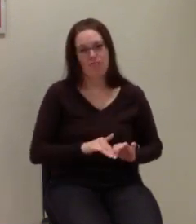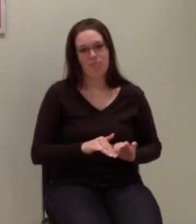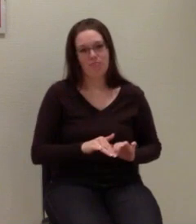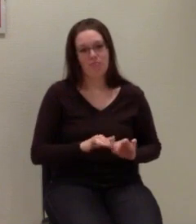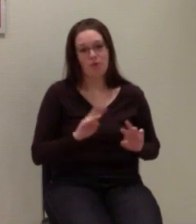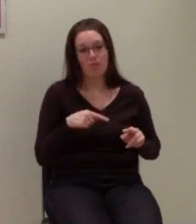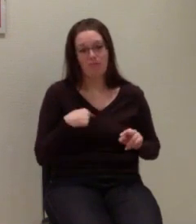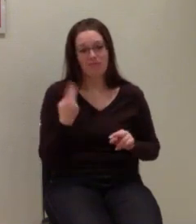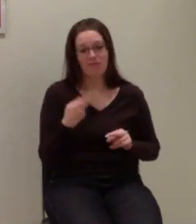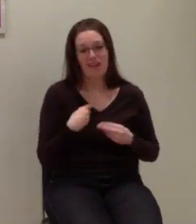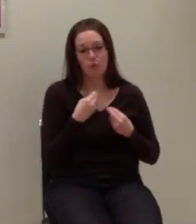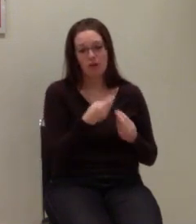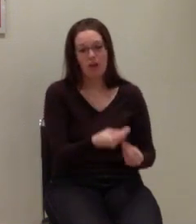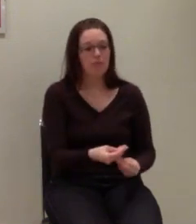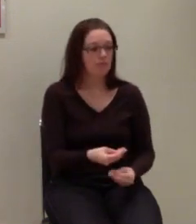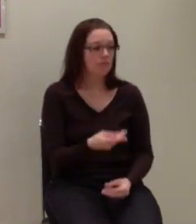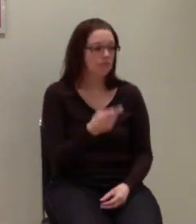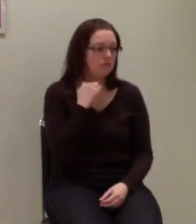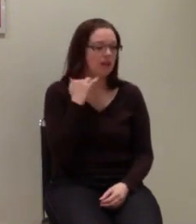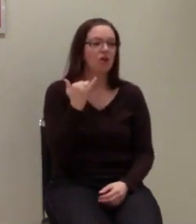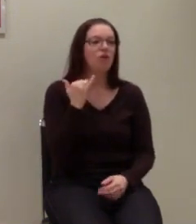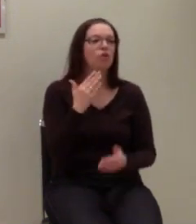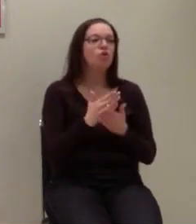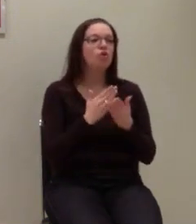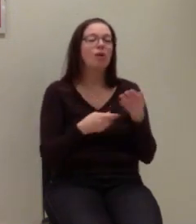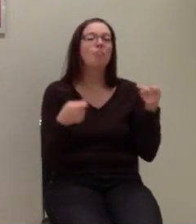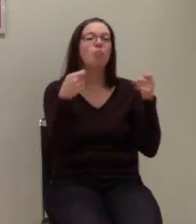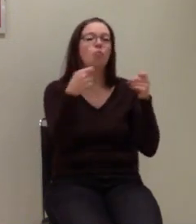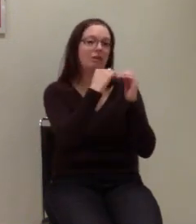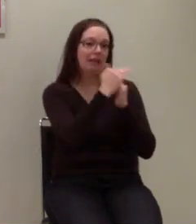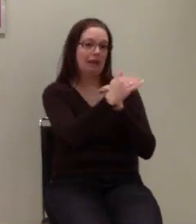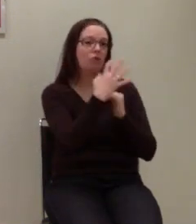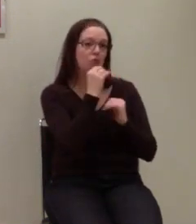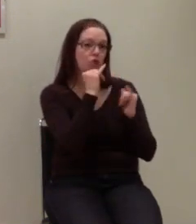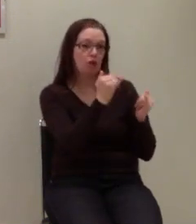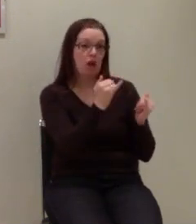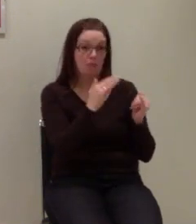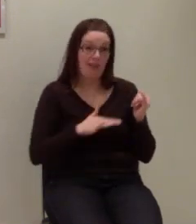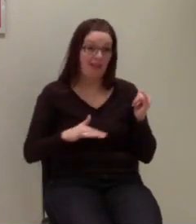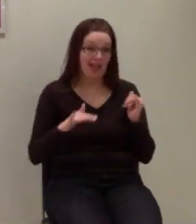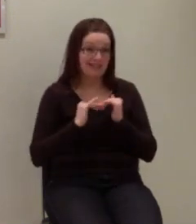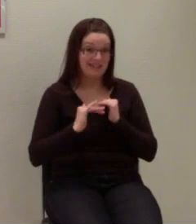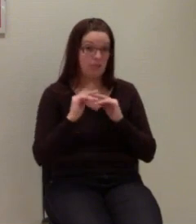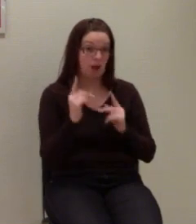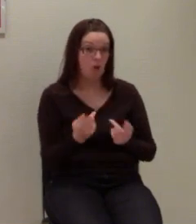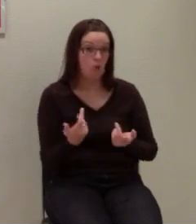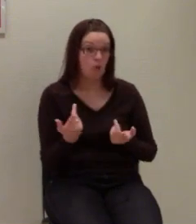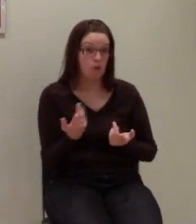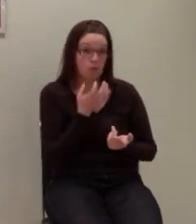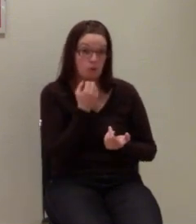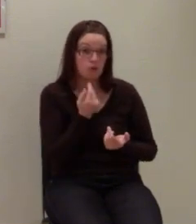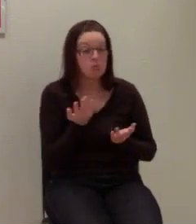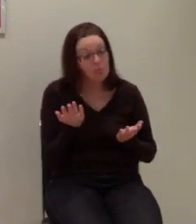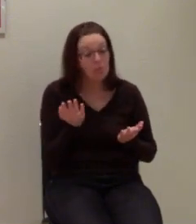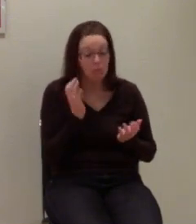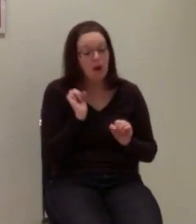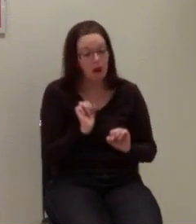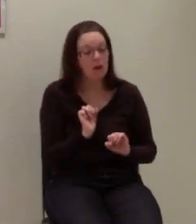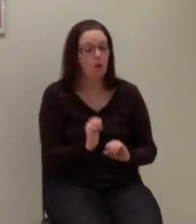rausgeben. Das ist angedacht auf Bundesebene zumindest. Wir können gerne auf Landesebene auch was machen. Aber auf Bundesebene auf jeden Fall.